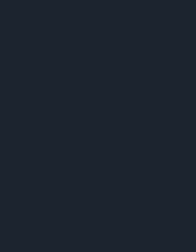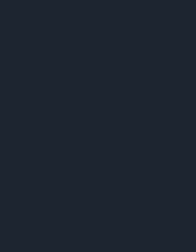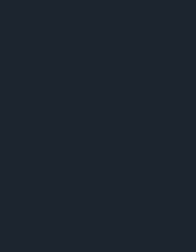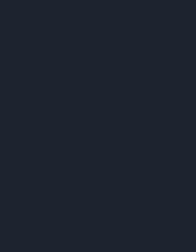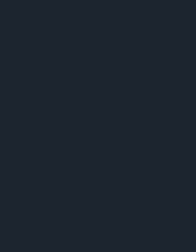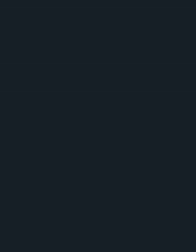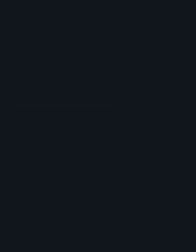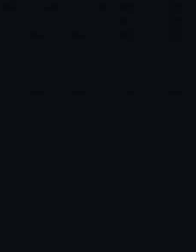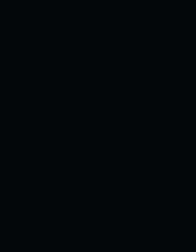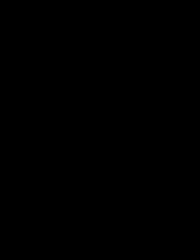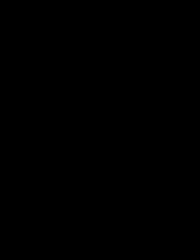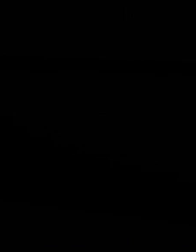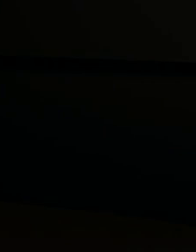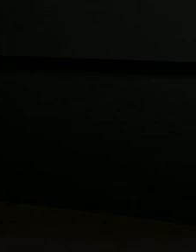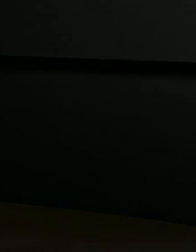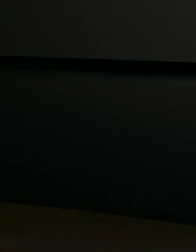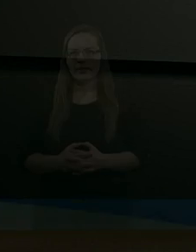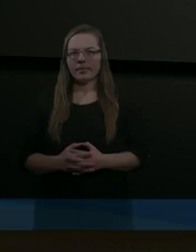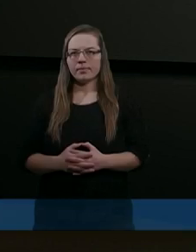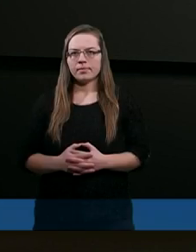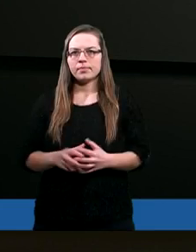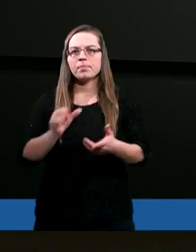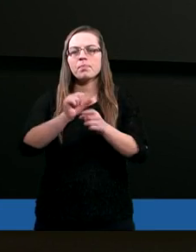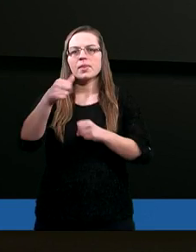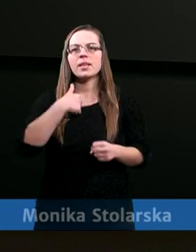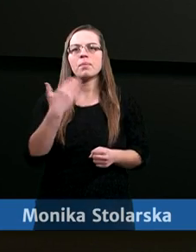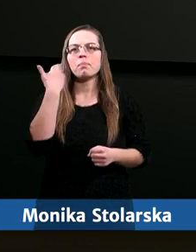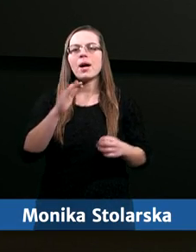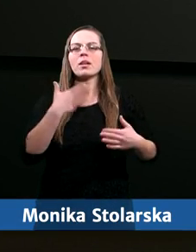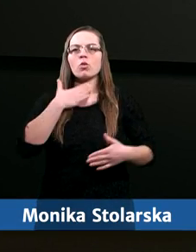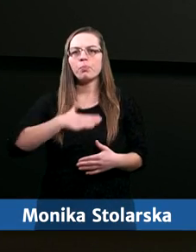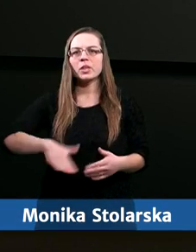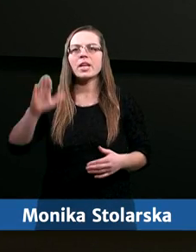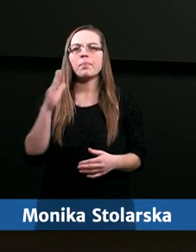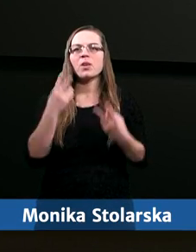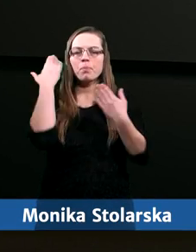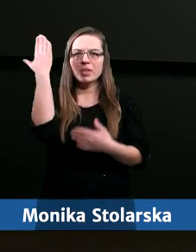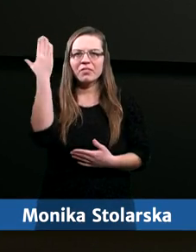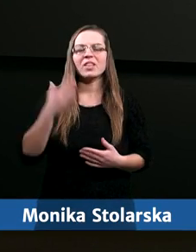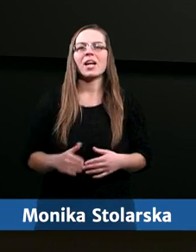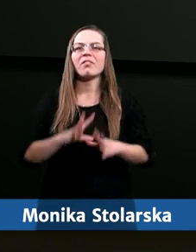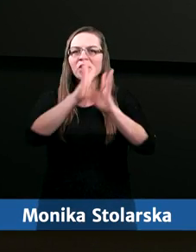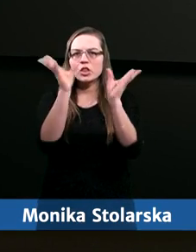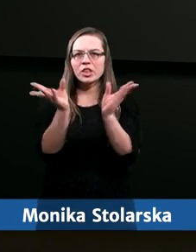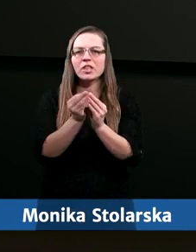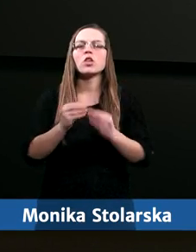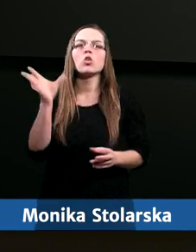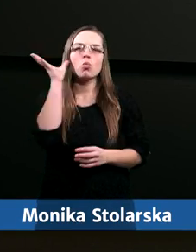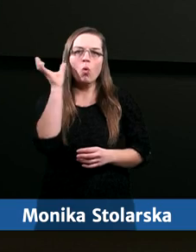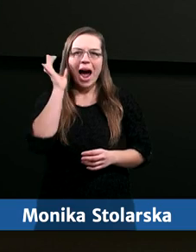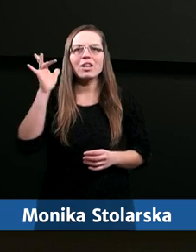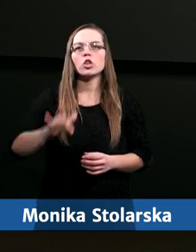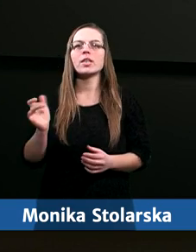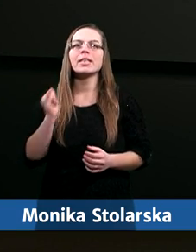Dziękujemy. Jest mi bardzo przyjemnie przywitać wszystkich słuchaczy